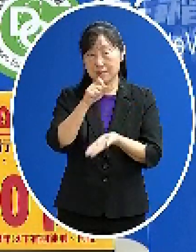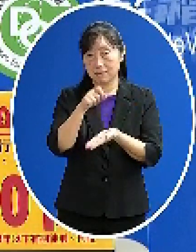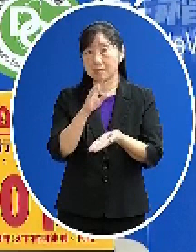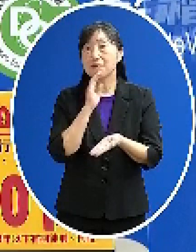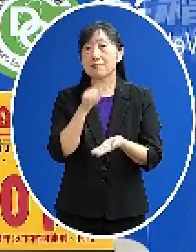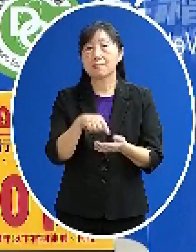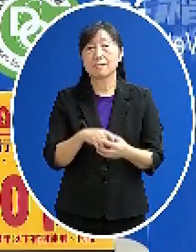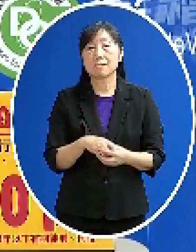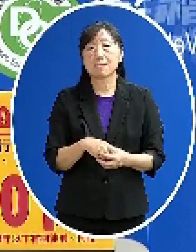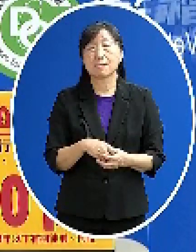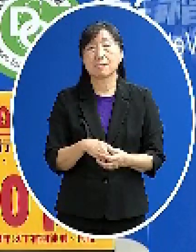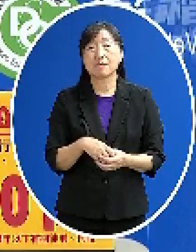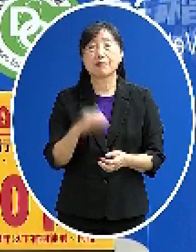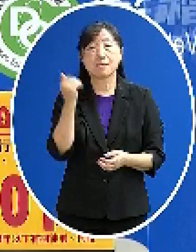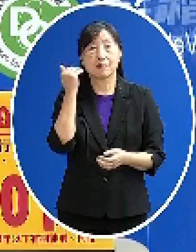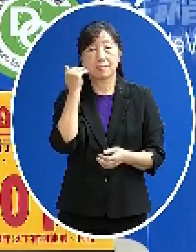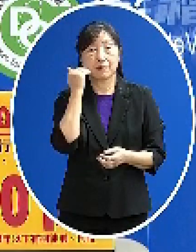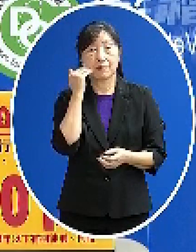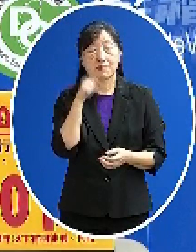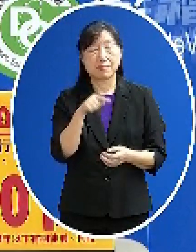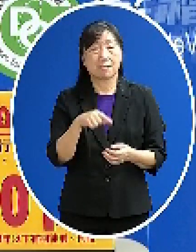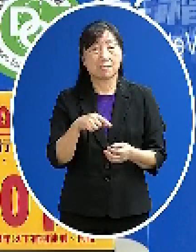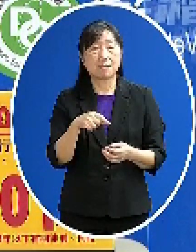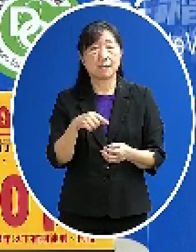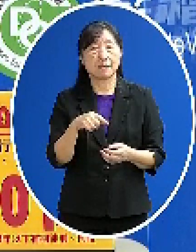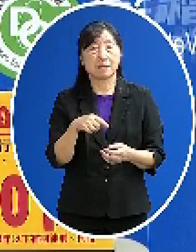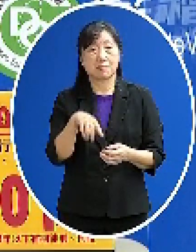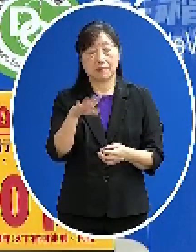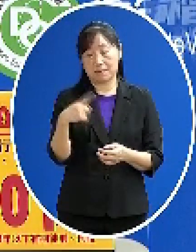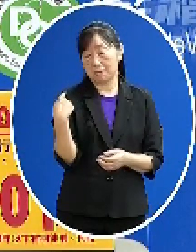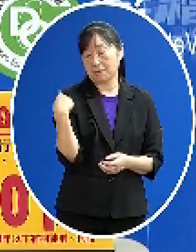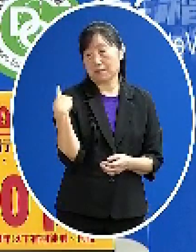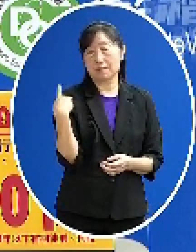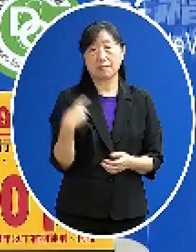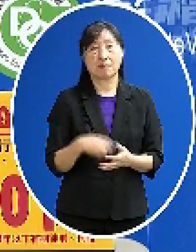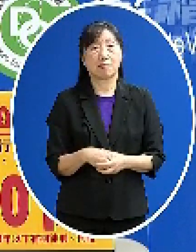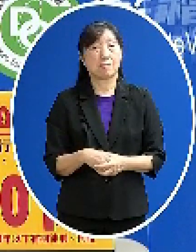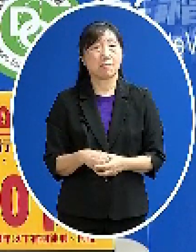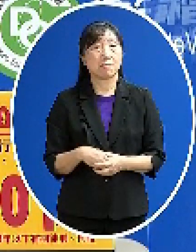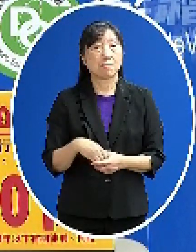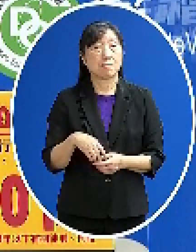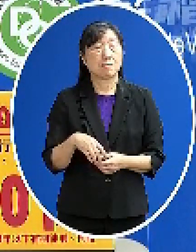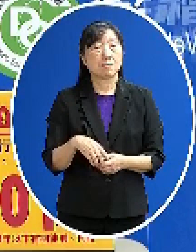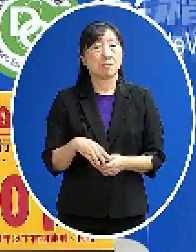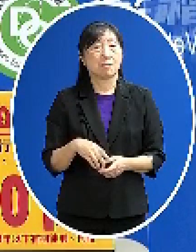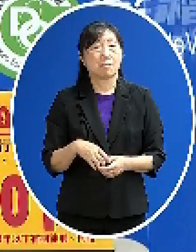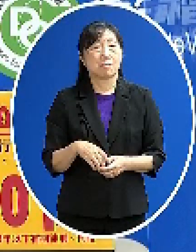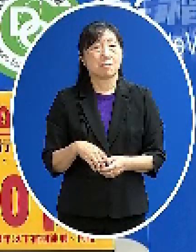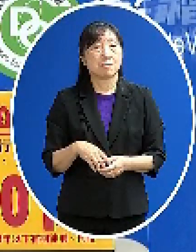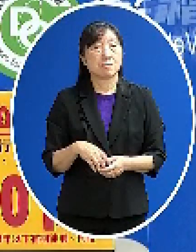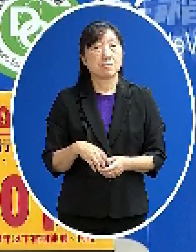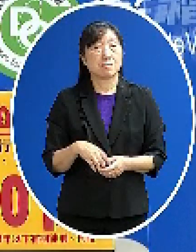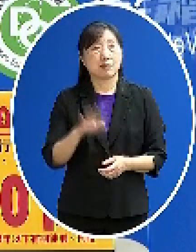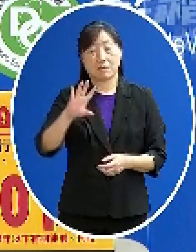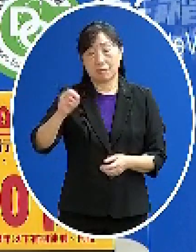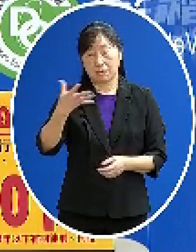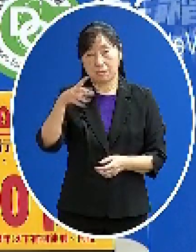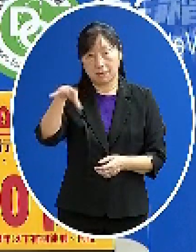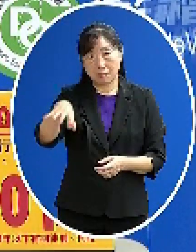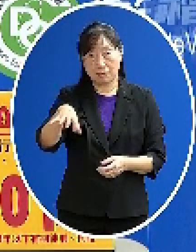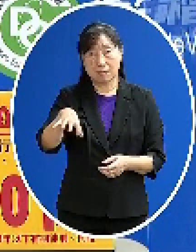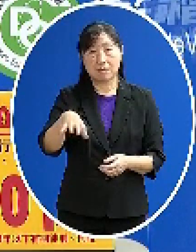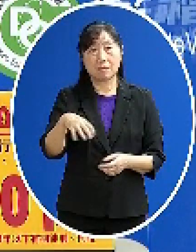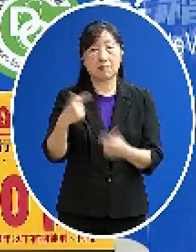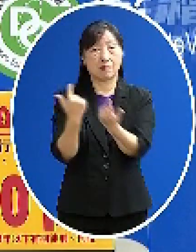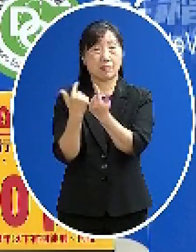那從客觀的情況來看這兩天 這兩天大概你看看在等於是在萬華區或